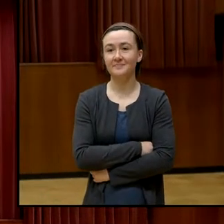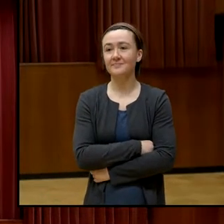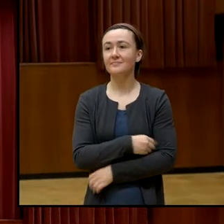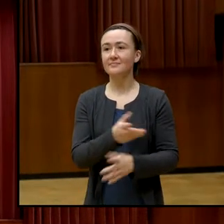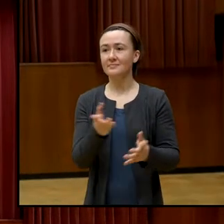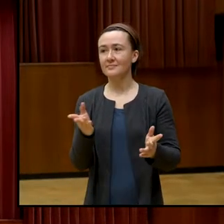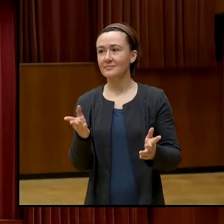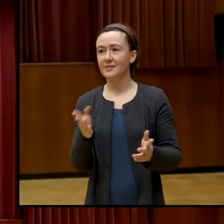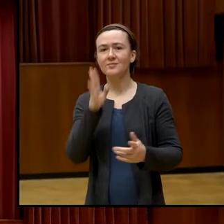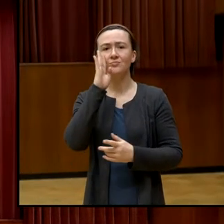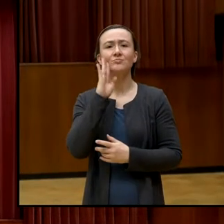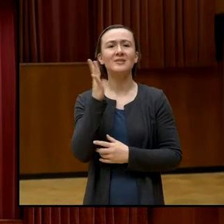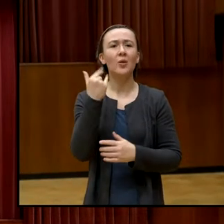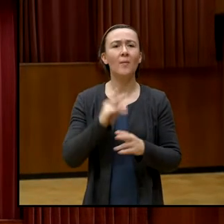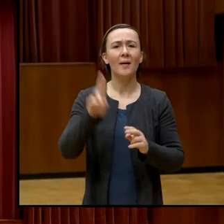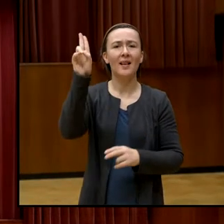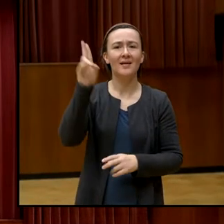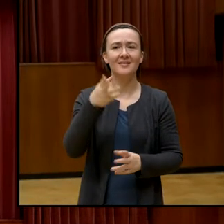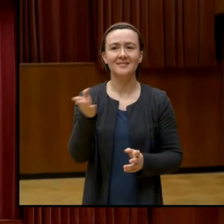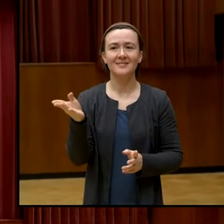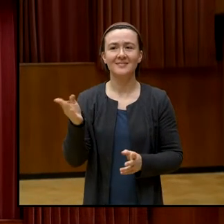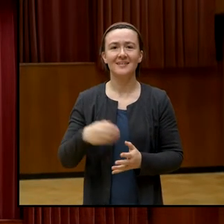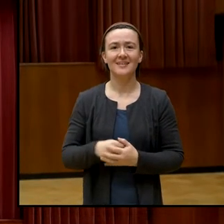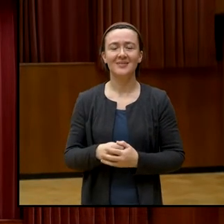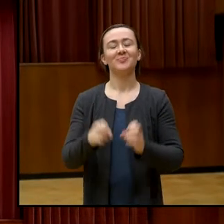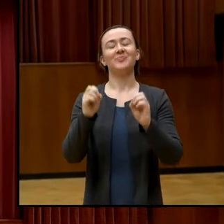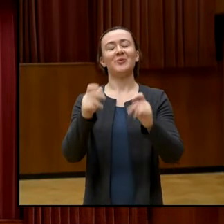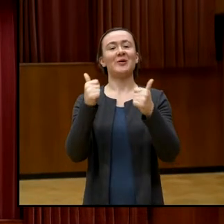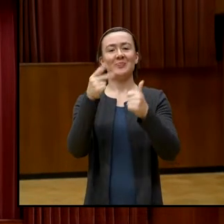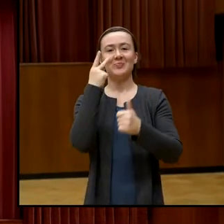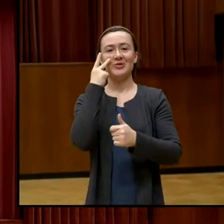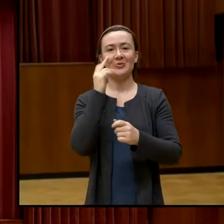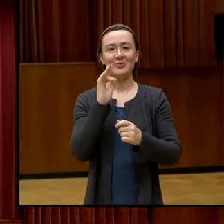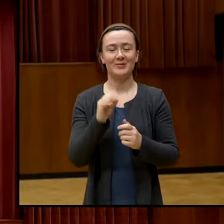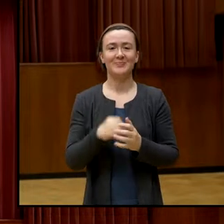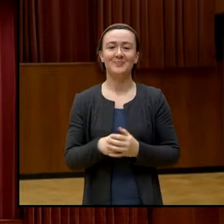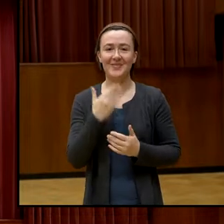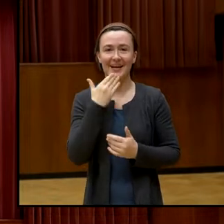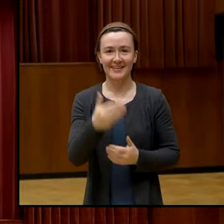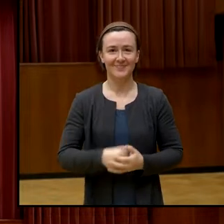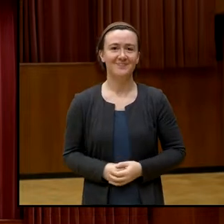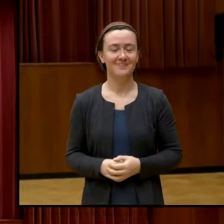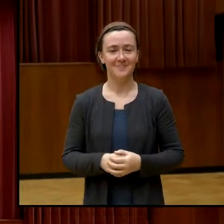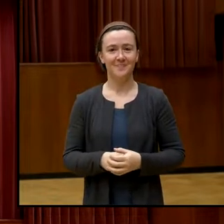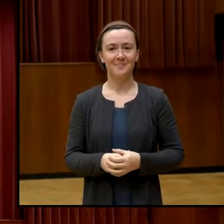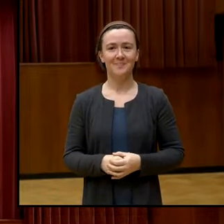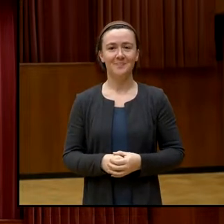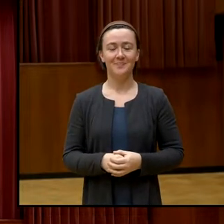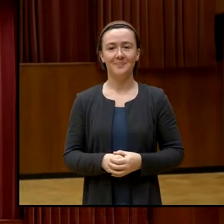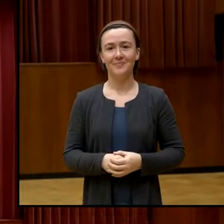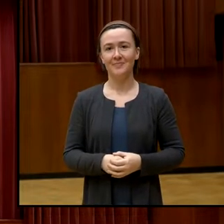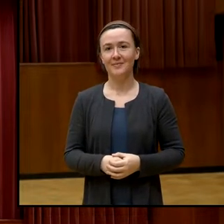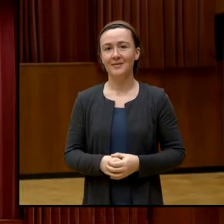Melden Sie sich noch einmal. Ja, sehr gut. Super. sieht gut aus. Danke. Ja,